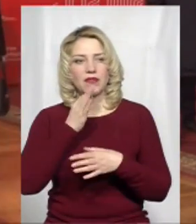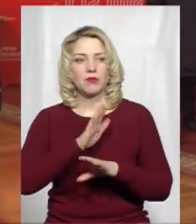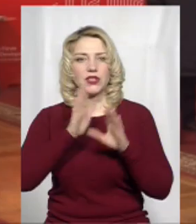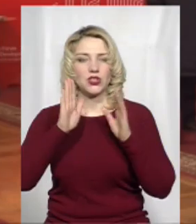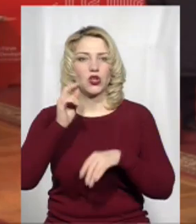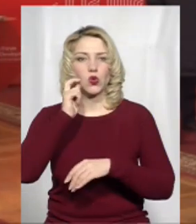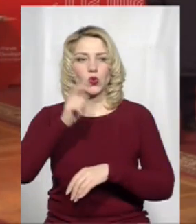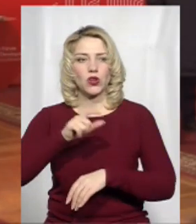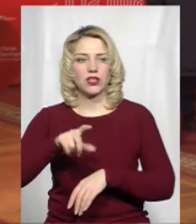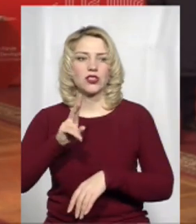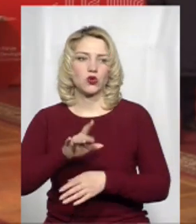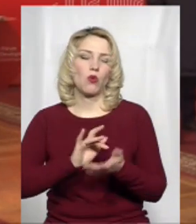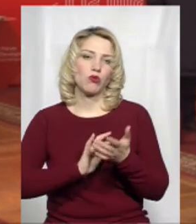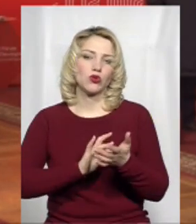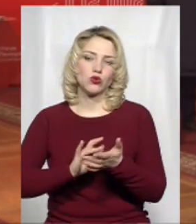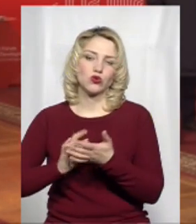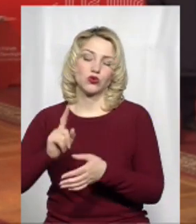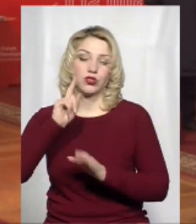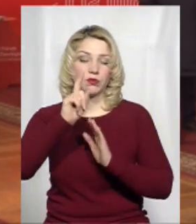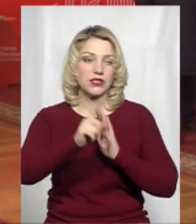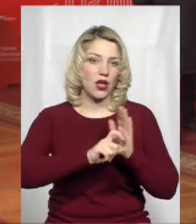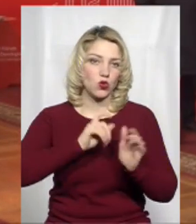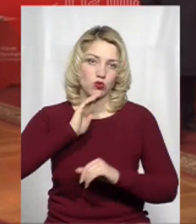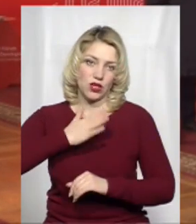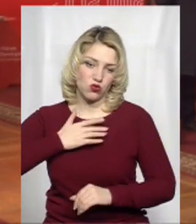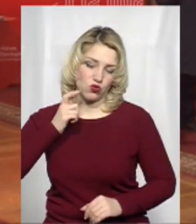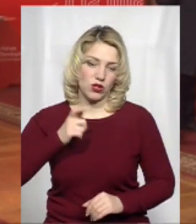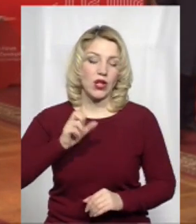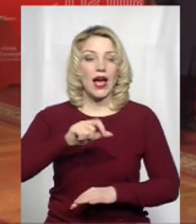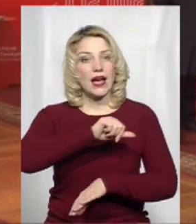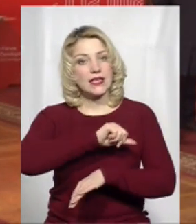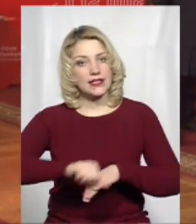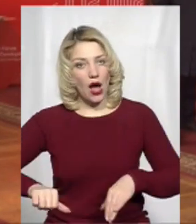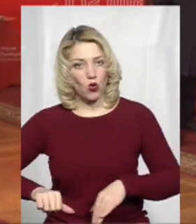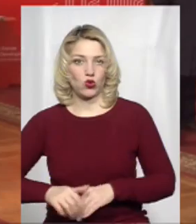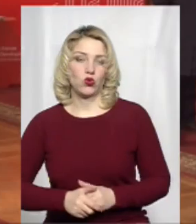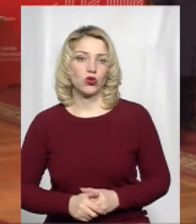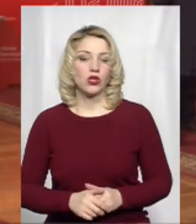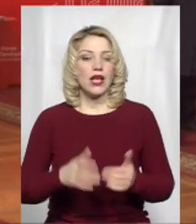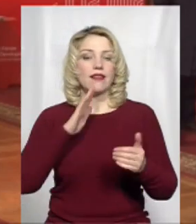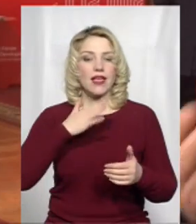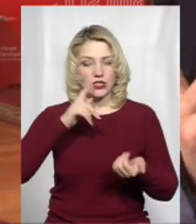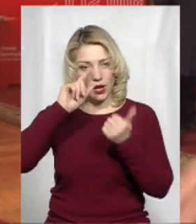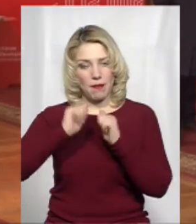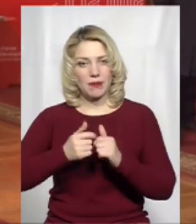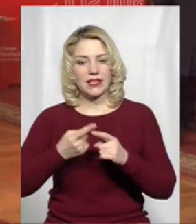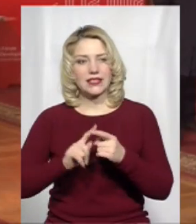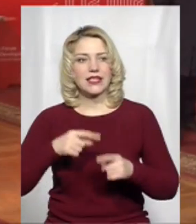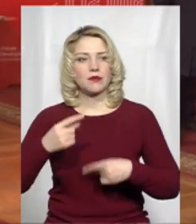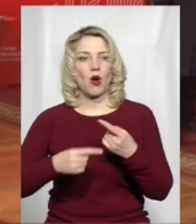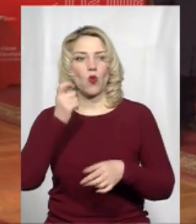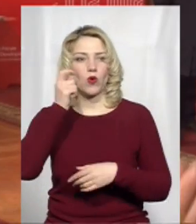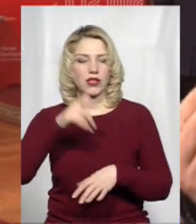українців, які подорожують, пізнають сьогодні Україну, але й за кордоном. Тому що наші пам'ятки – це спадщина, зрозуміло,